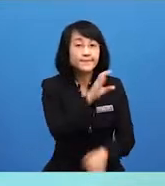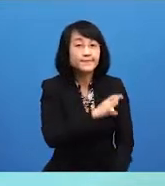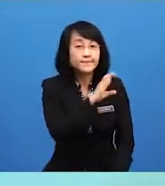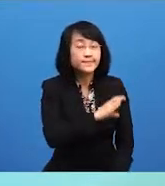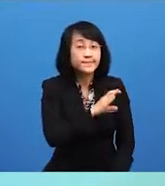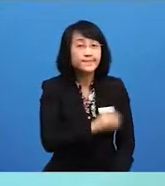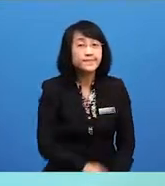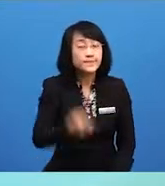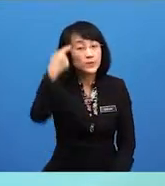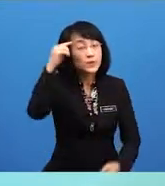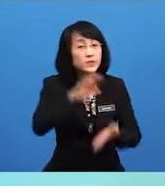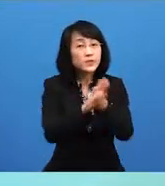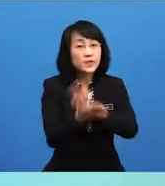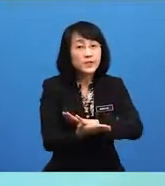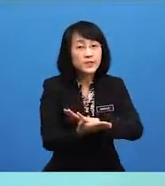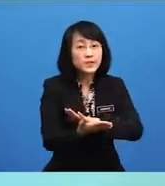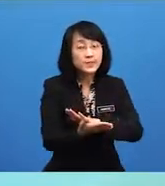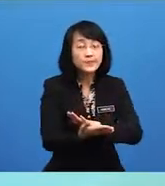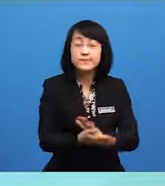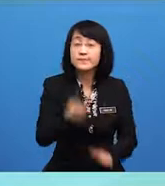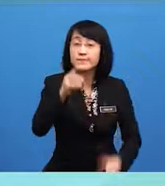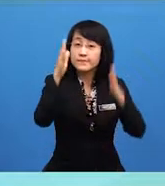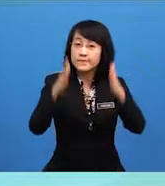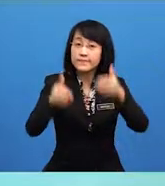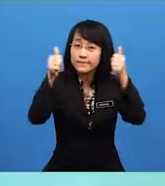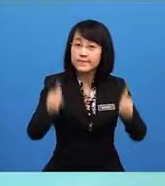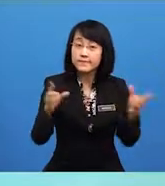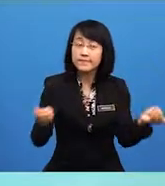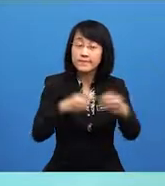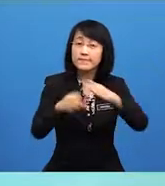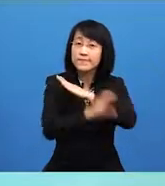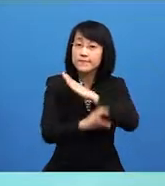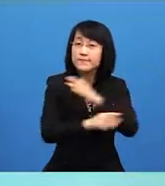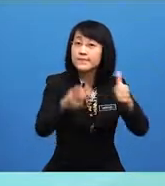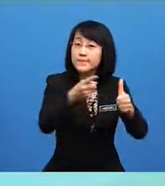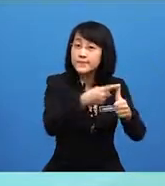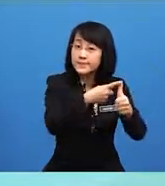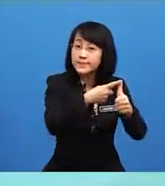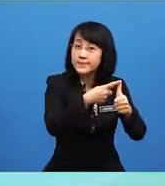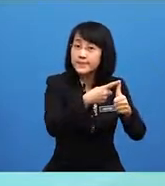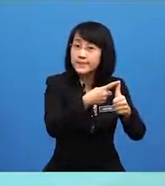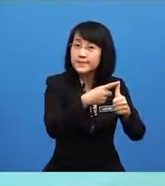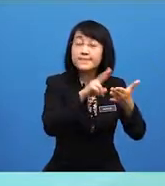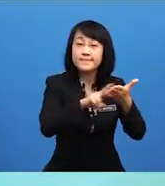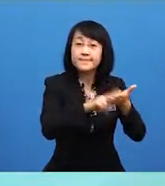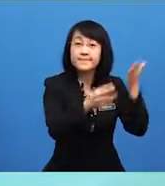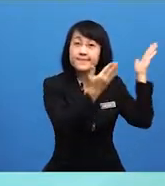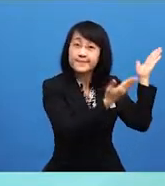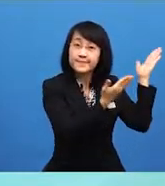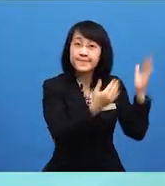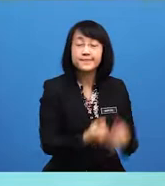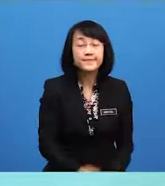Kriteriannya untuk menjadi seorang ahli Dewan Negara ialah yang pertama, warga negara Malaysia.